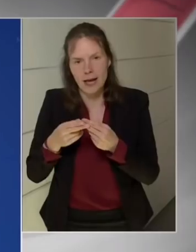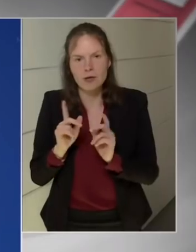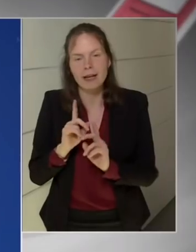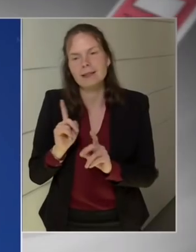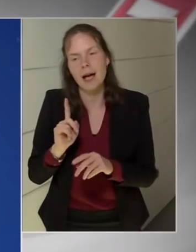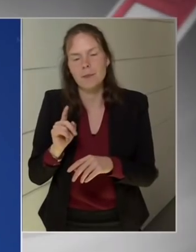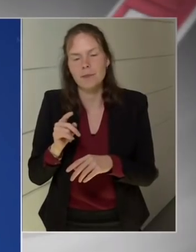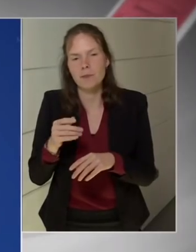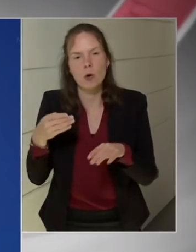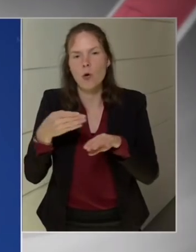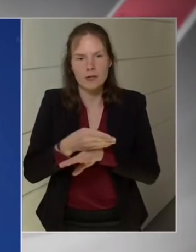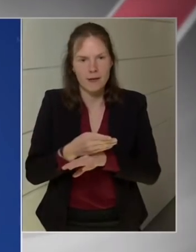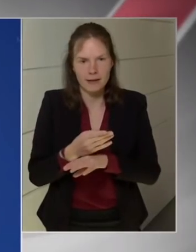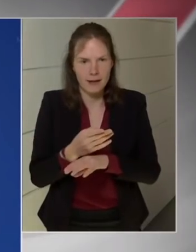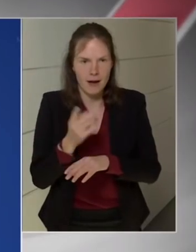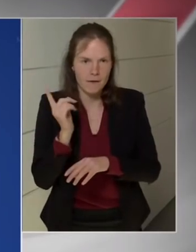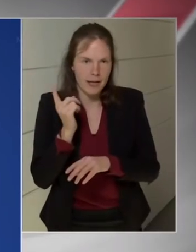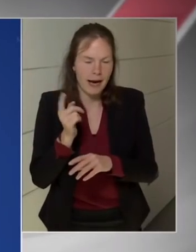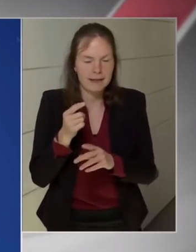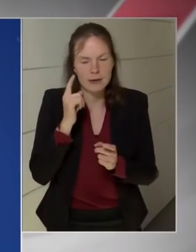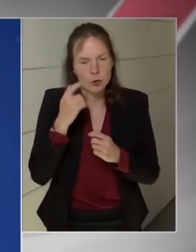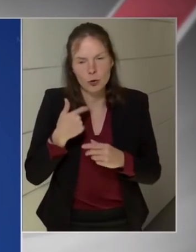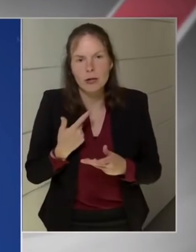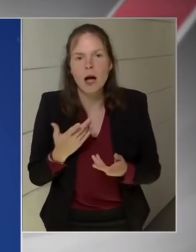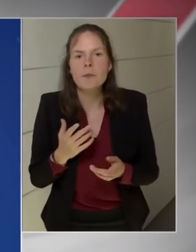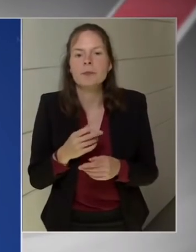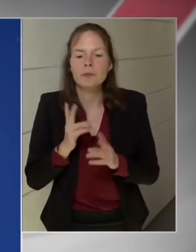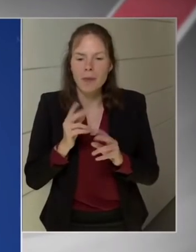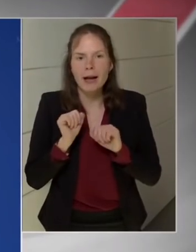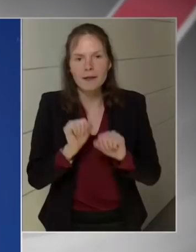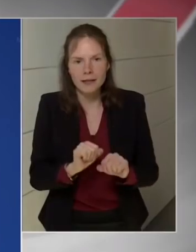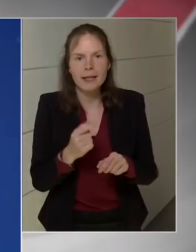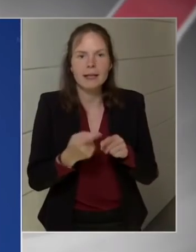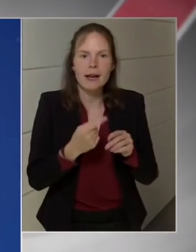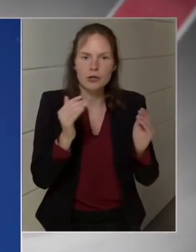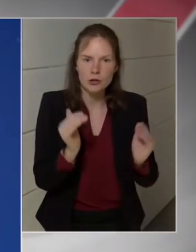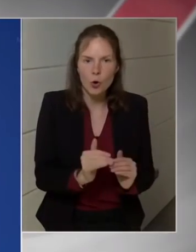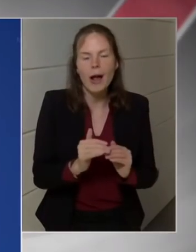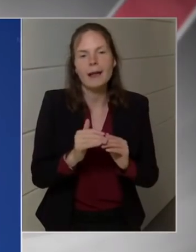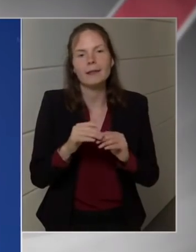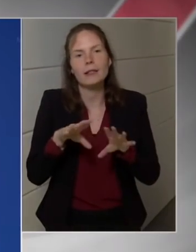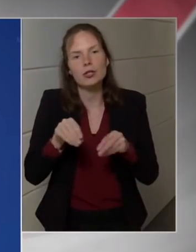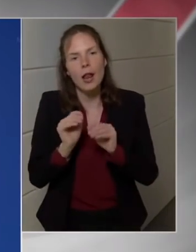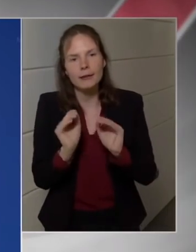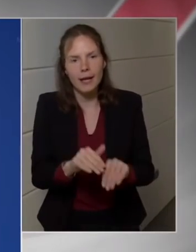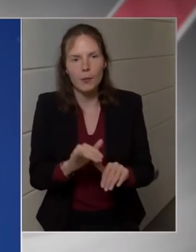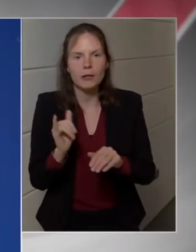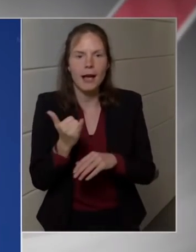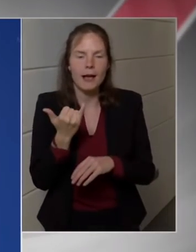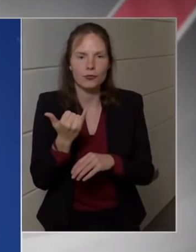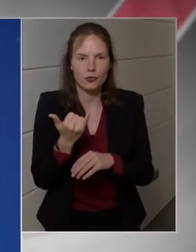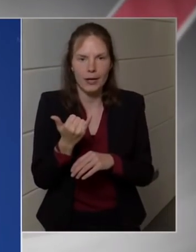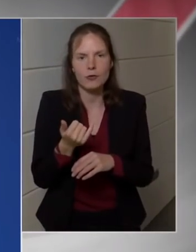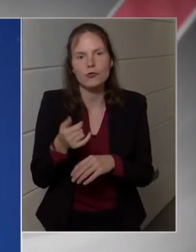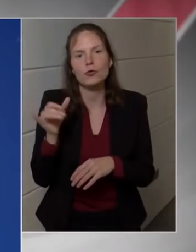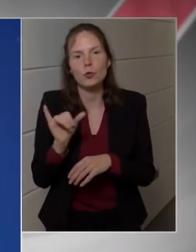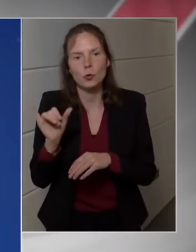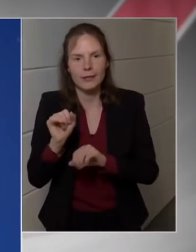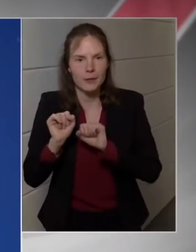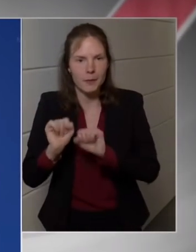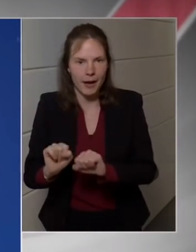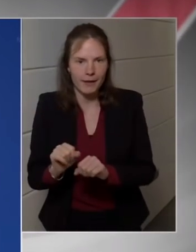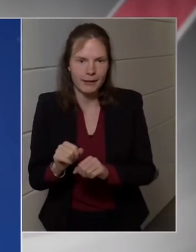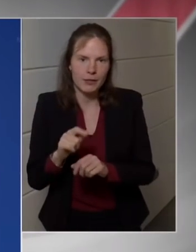háború közeli helyzetben is mindent meg kell tenni, itt a háború földrajzi közelségére utaltam, nem pedig a közvetlen fenyegetésre,